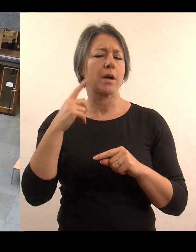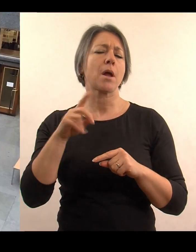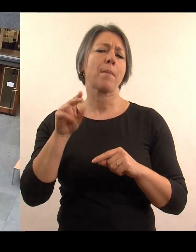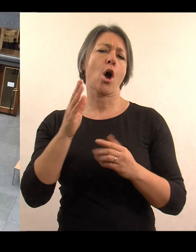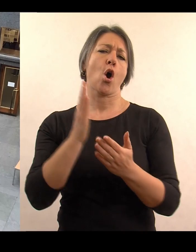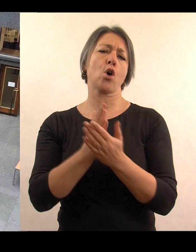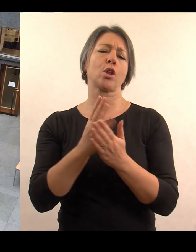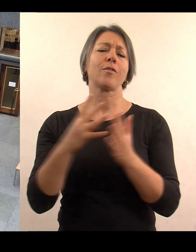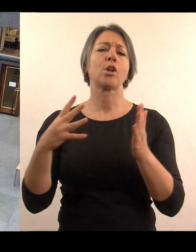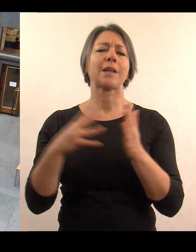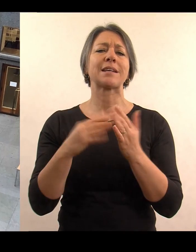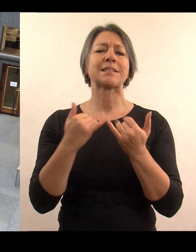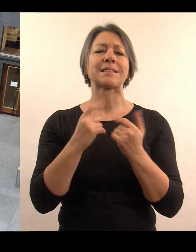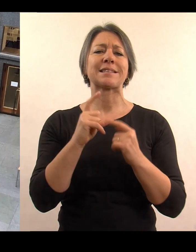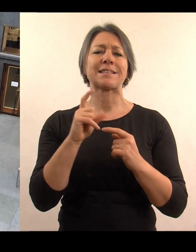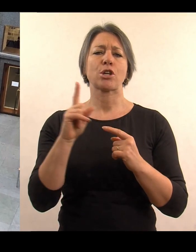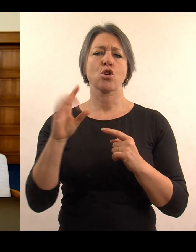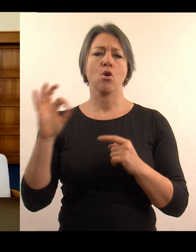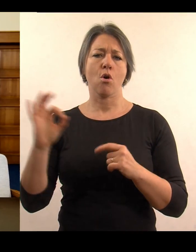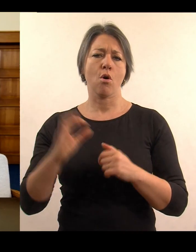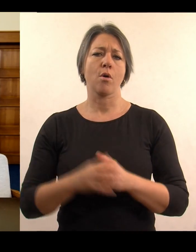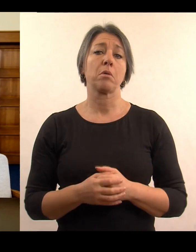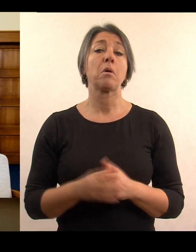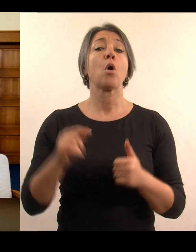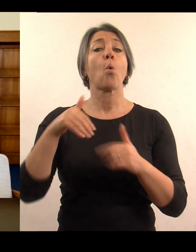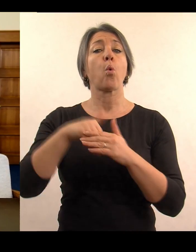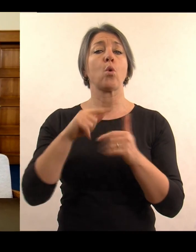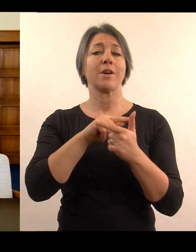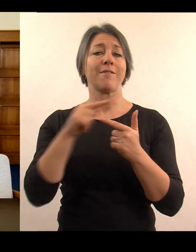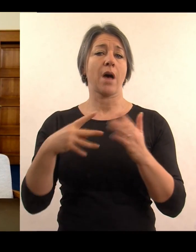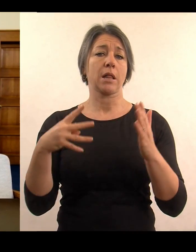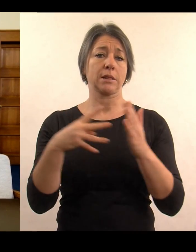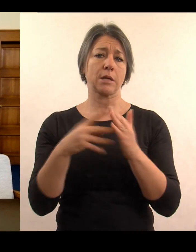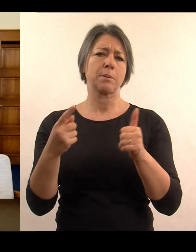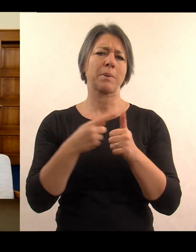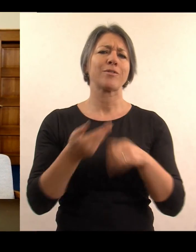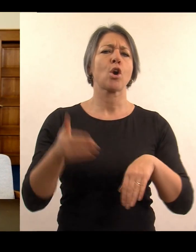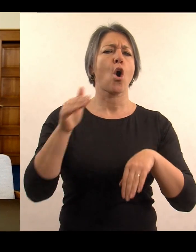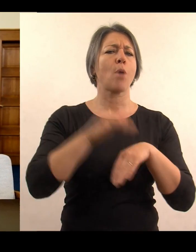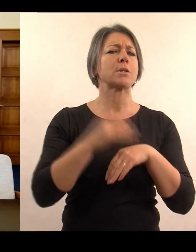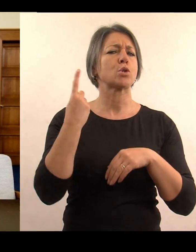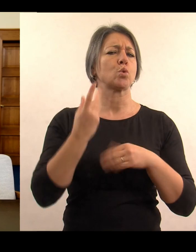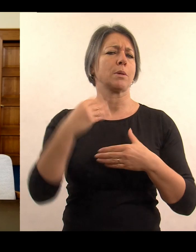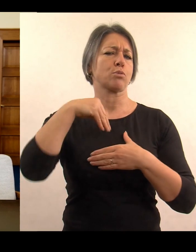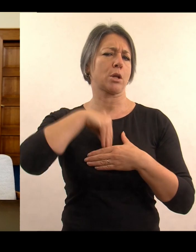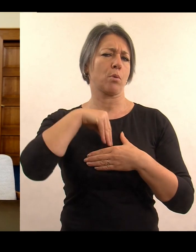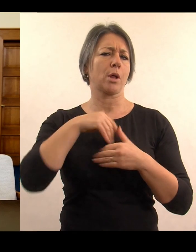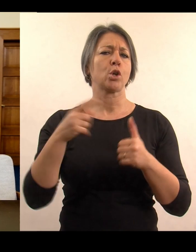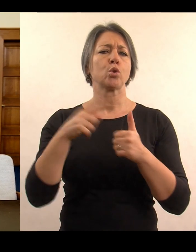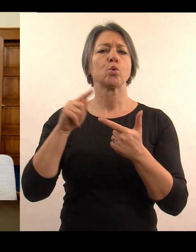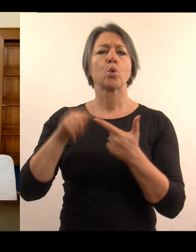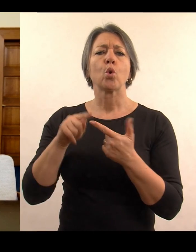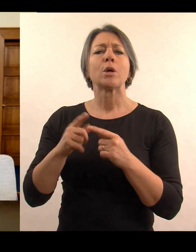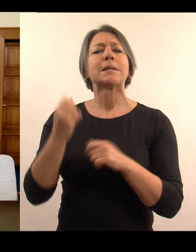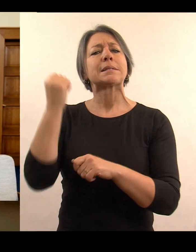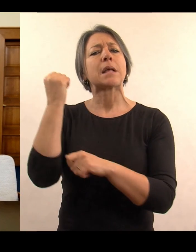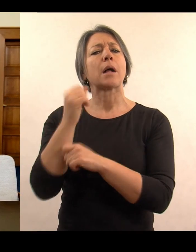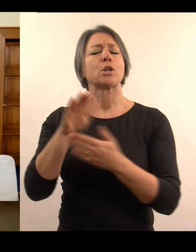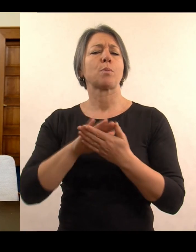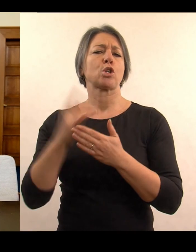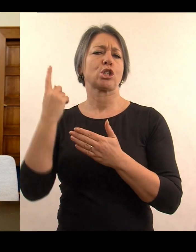společnosti SCIO. Jednak jsou to dva testy, jednak obecné studijní předpoklady a jednak základy společenských věd.